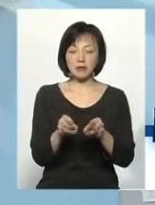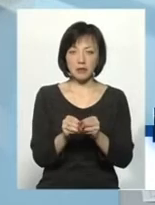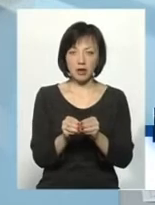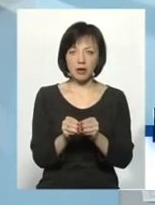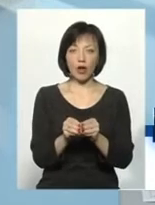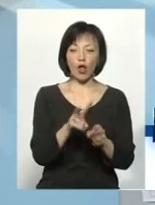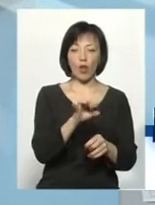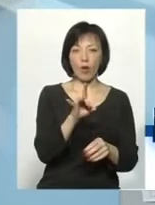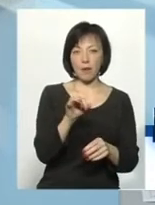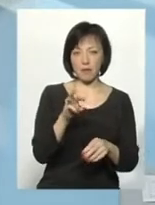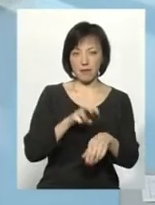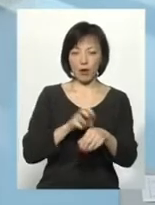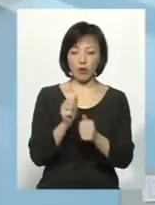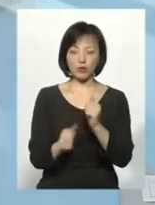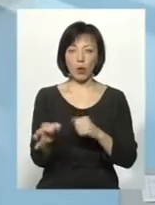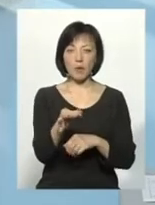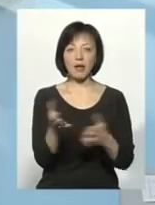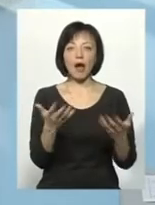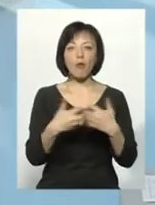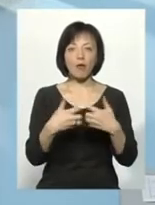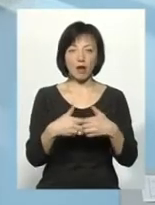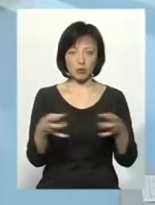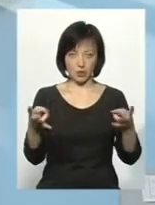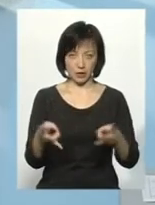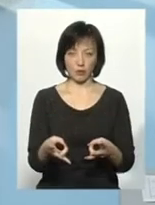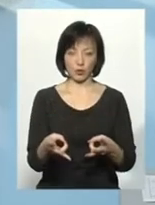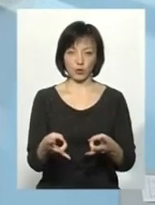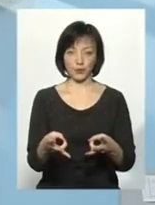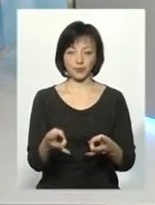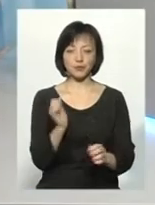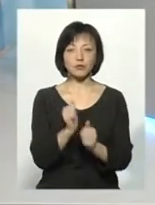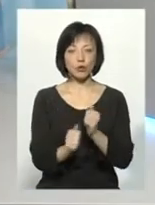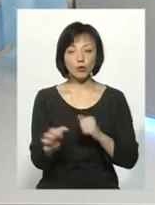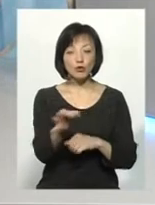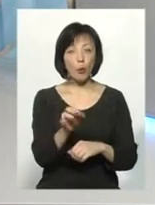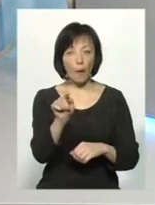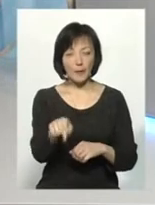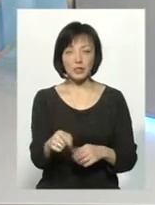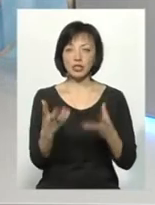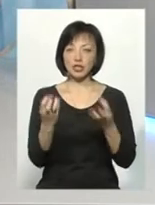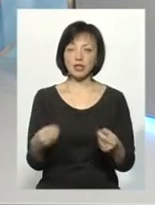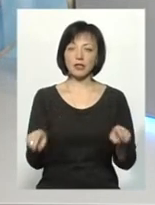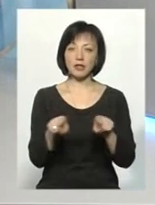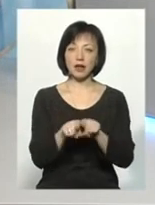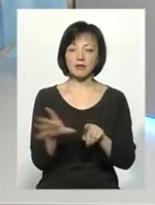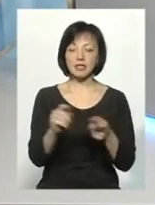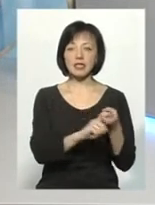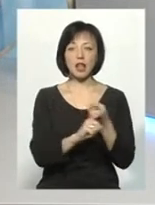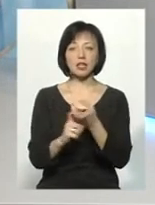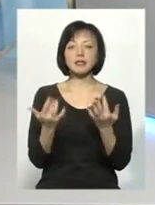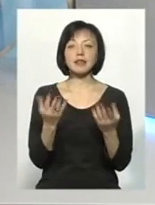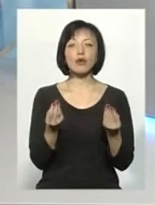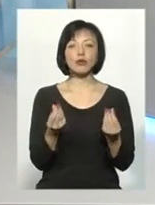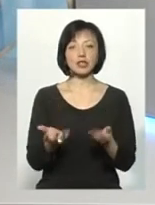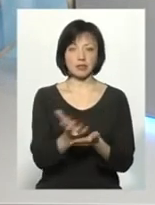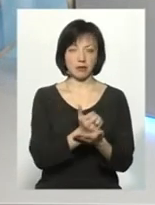провідними лорами в кожної області, яке обладнання потрібно в кожну область. Ще також все залежить від того, скільки